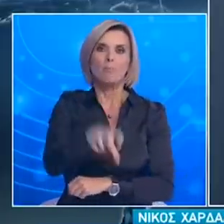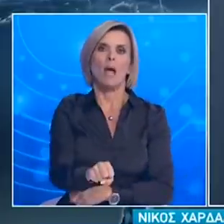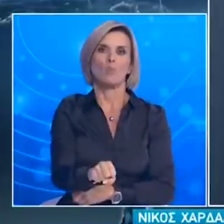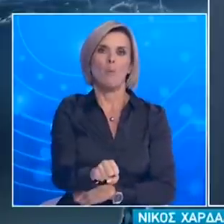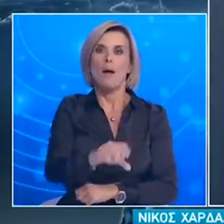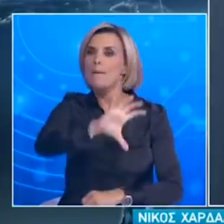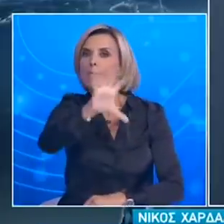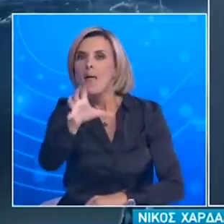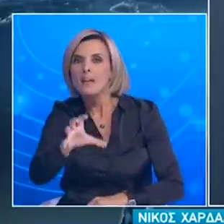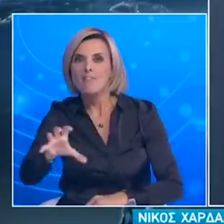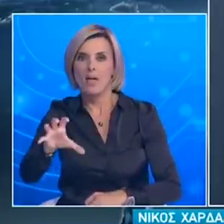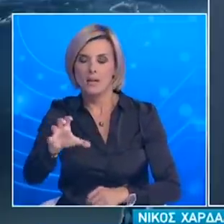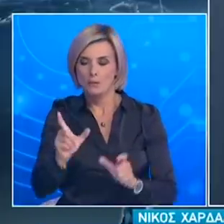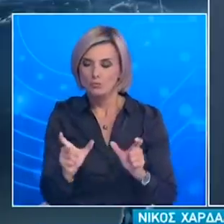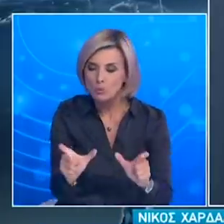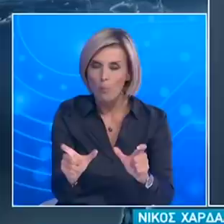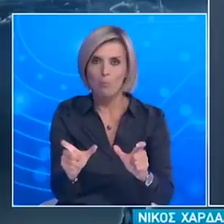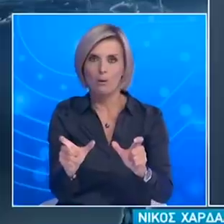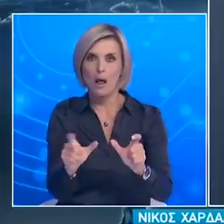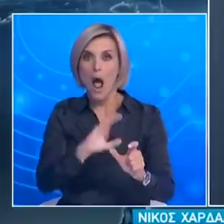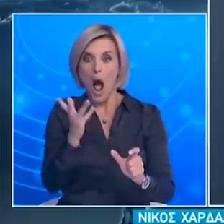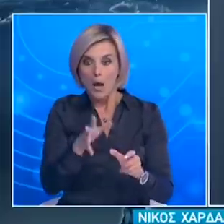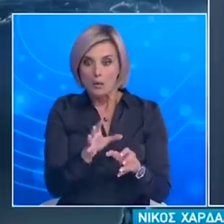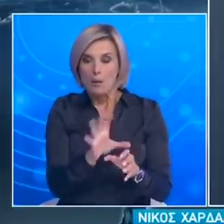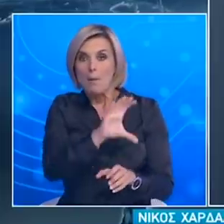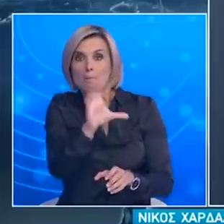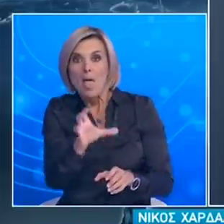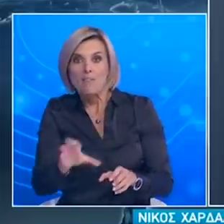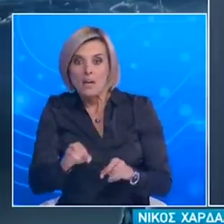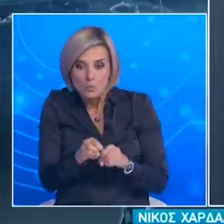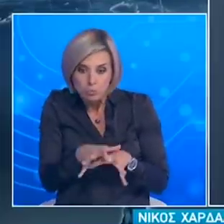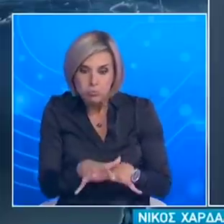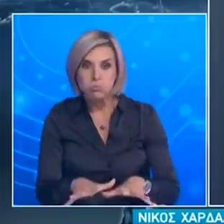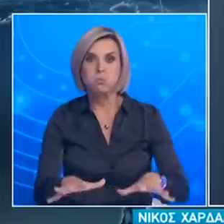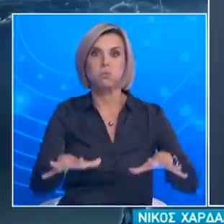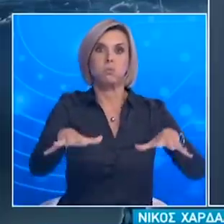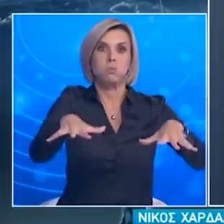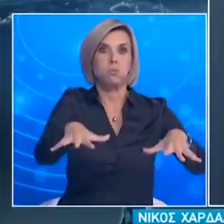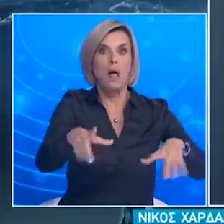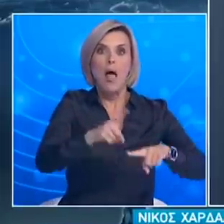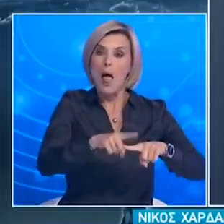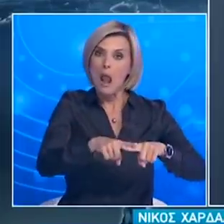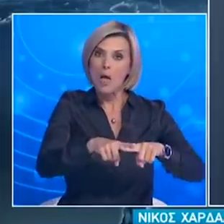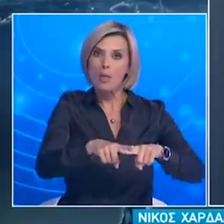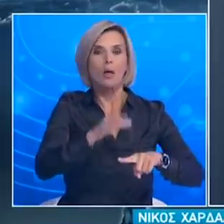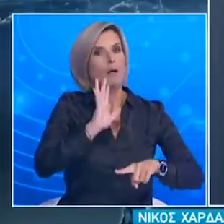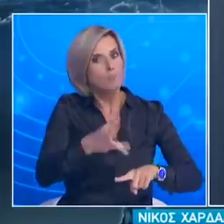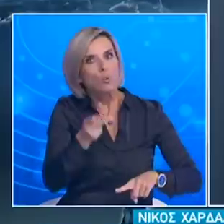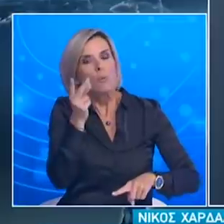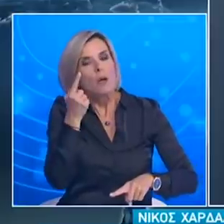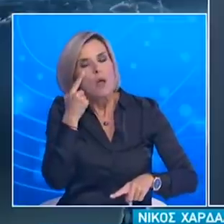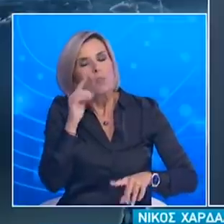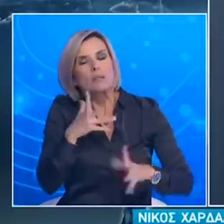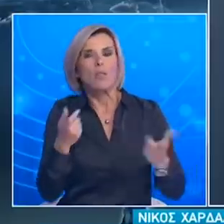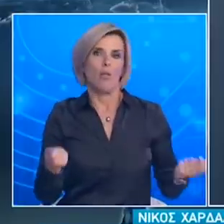δείχνει και αυτό παλεύουμε να κάνουμε εάν ξεφύγουν από τα όρια μιας περιφερειακής ενότητας θα μπορέσουμε να δούμε και τις όμορες περιοχές